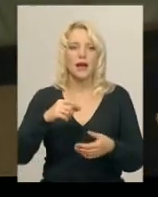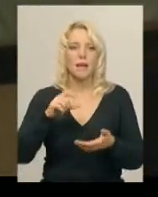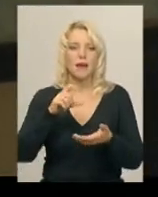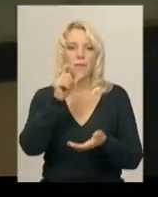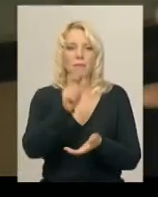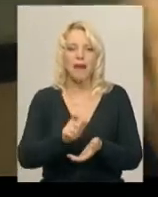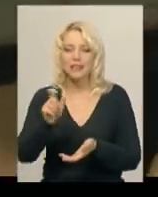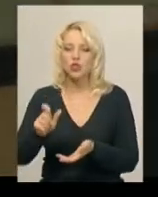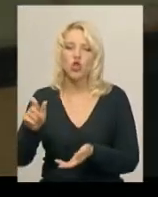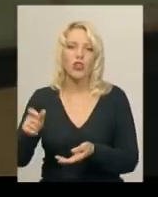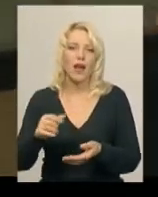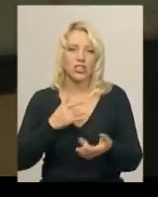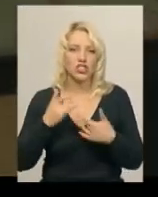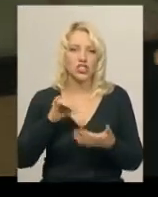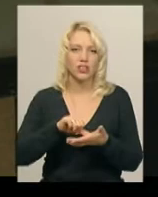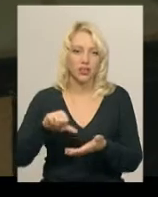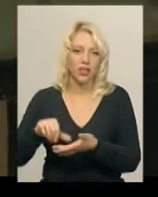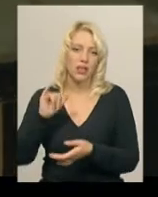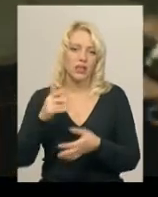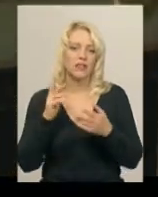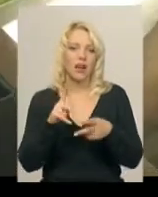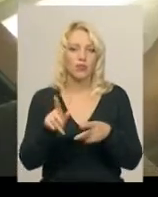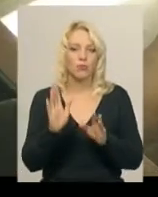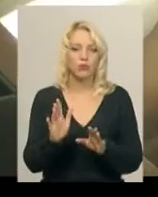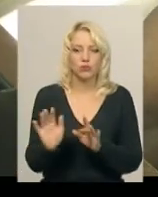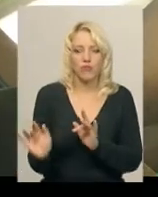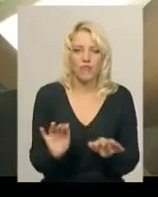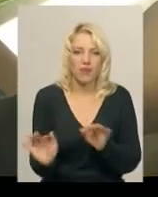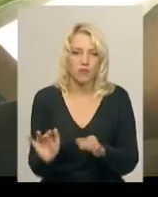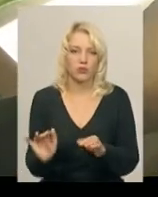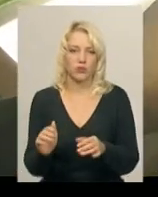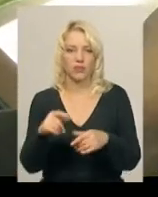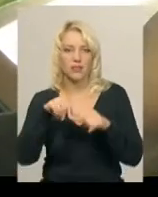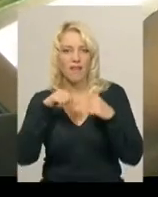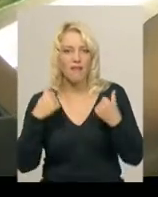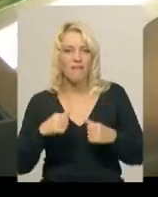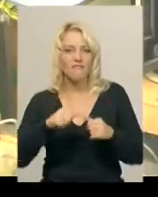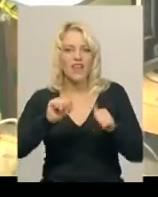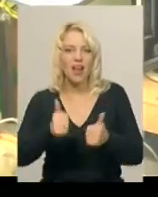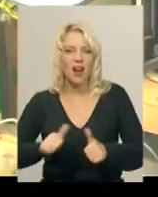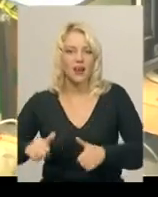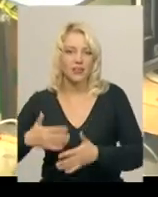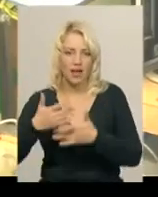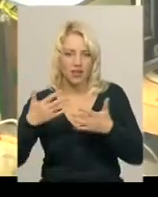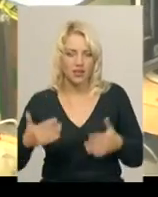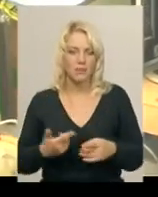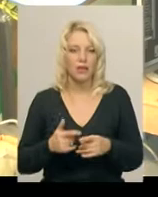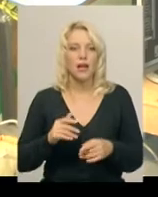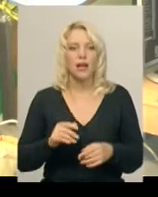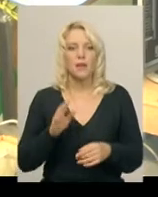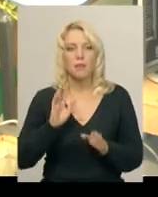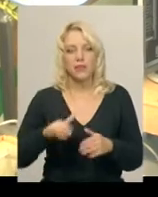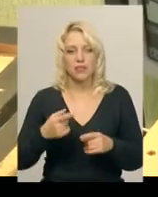вони будуть виглядати, як вони будуть рухатись. Наступний етап роботи – це створення героїв з пластиліну. Лише після цього можна